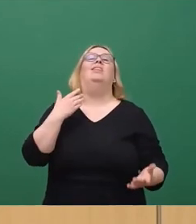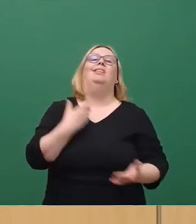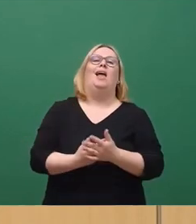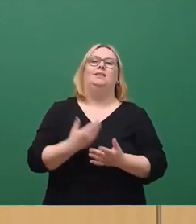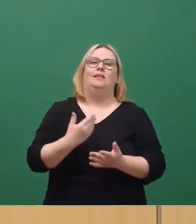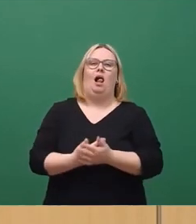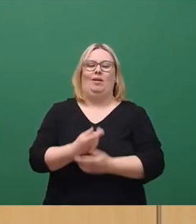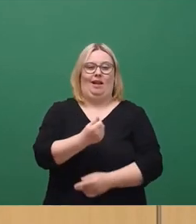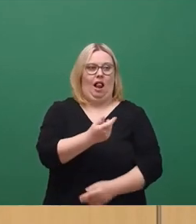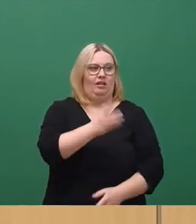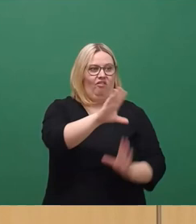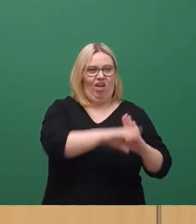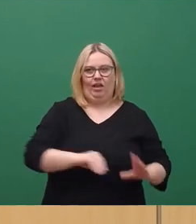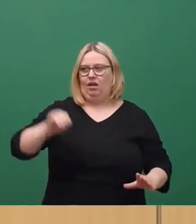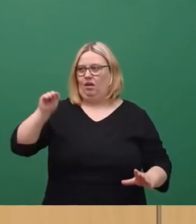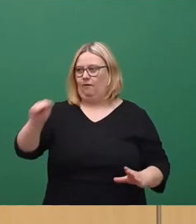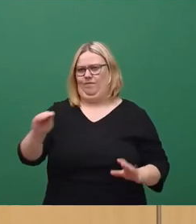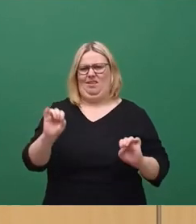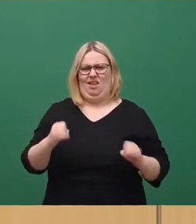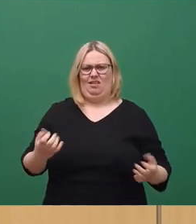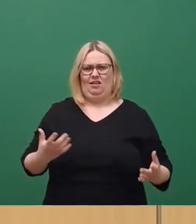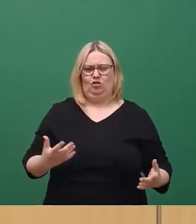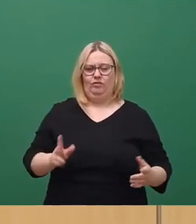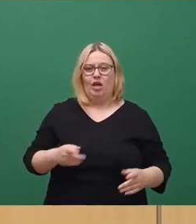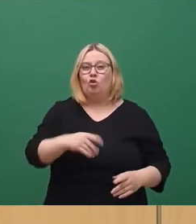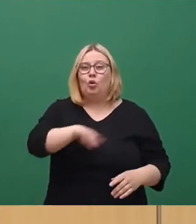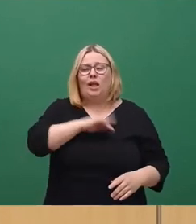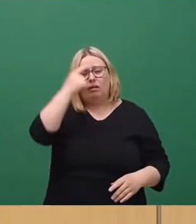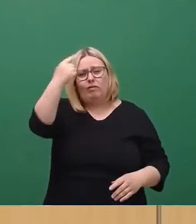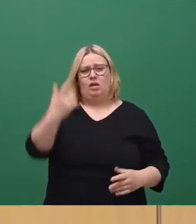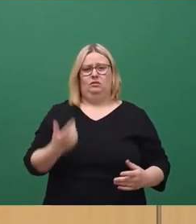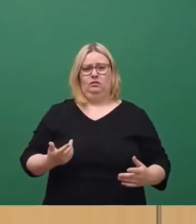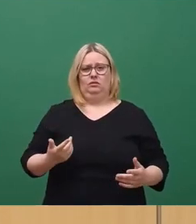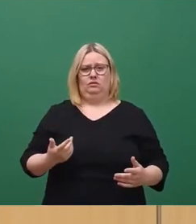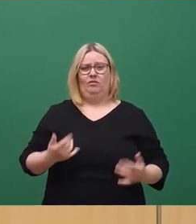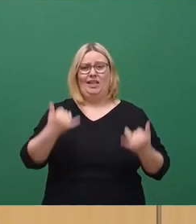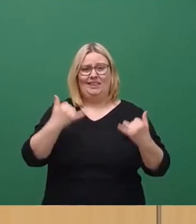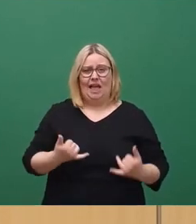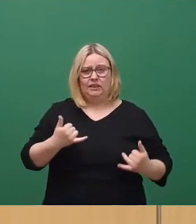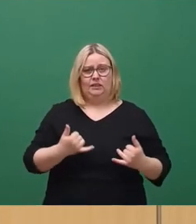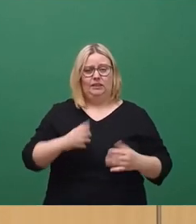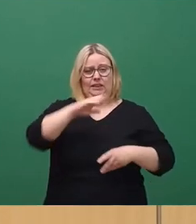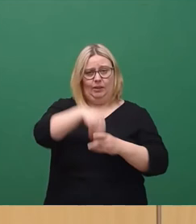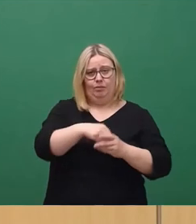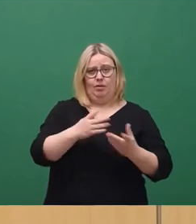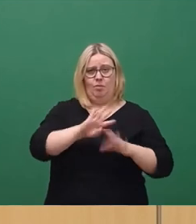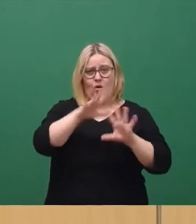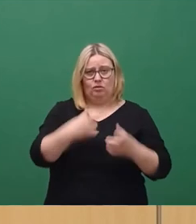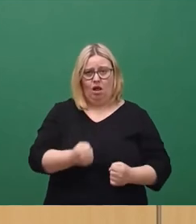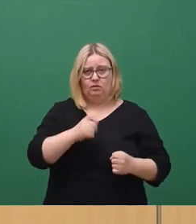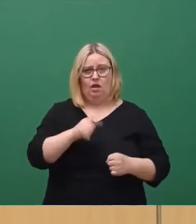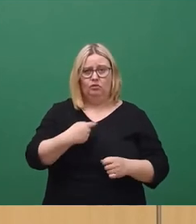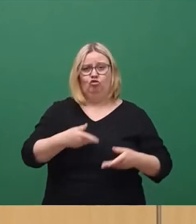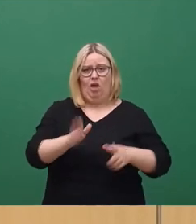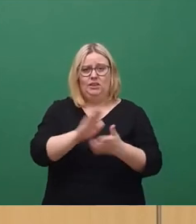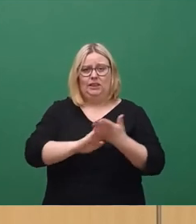Geld dort nicht rausnehmen an dieser Stelle, weil das wissen die Kollegen auch ganz genau, Wenn wir es jetzt nicht drin haben im Haushalt, wird dieser Straßenzug